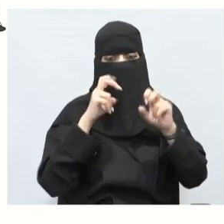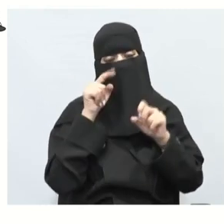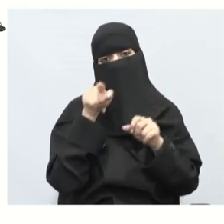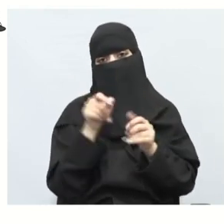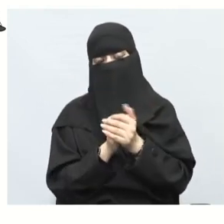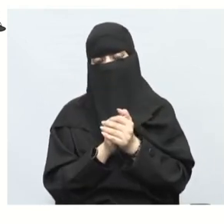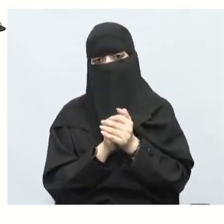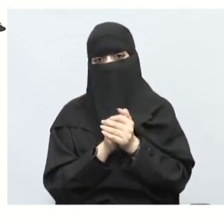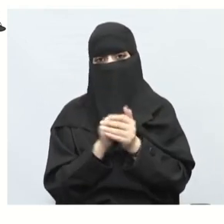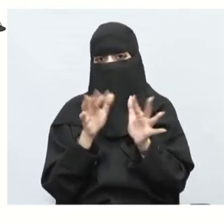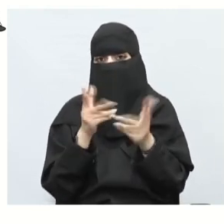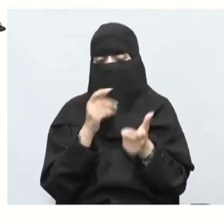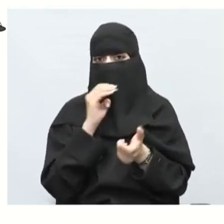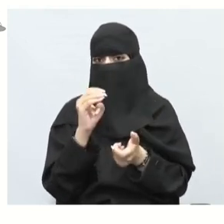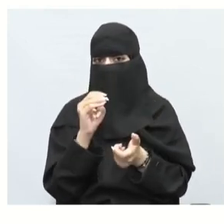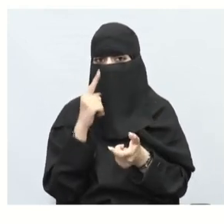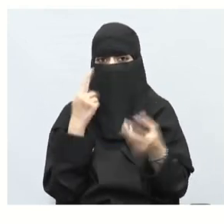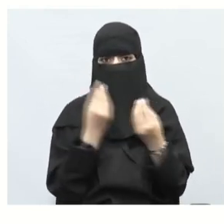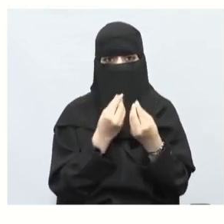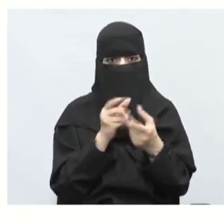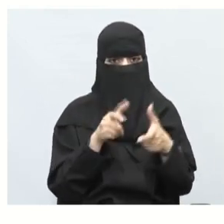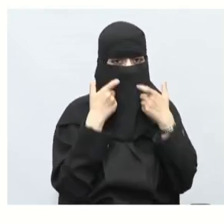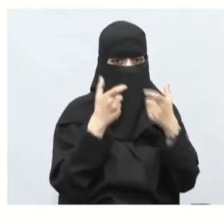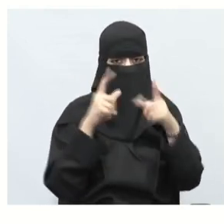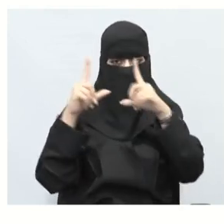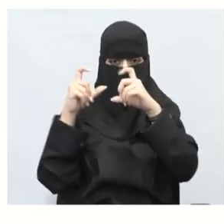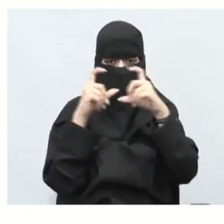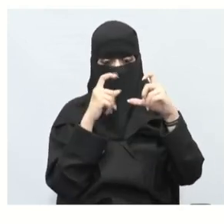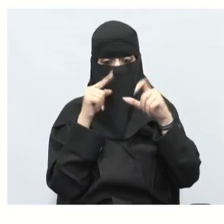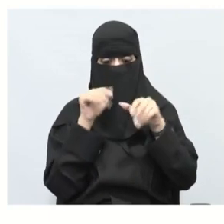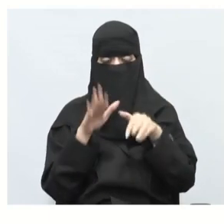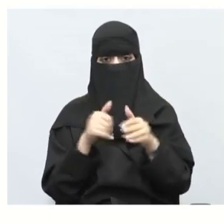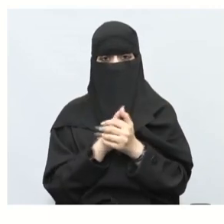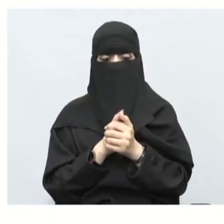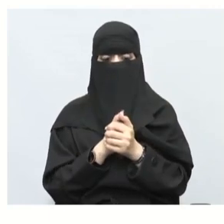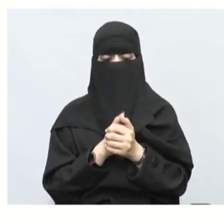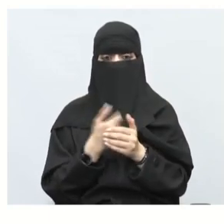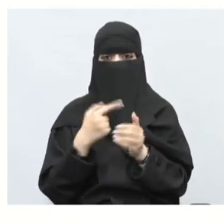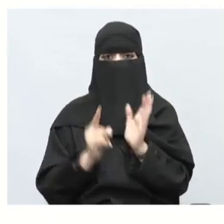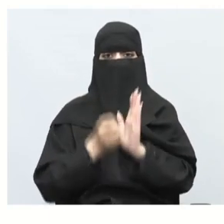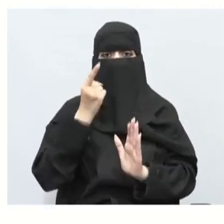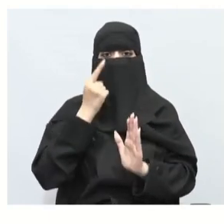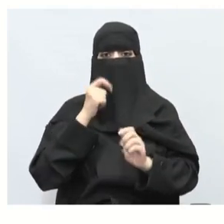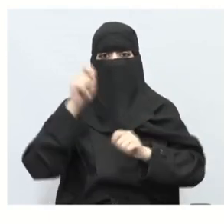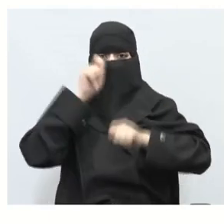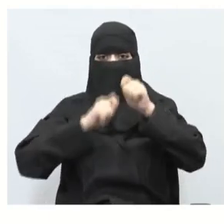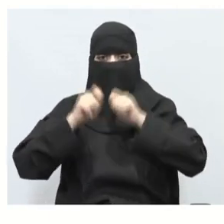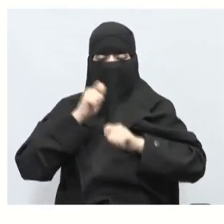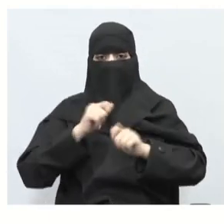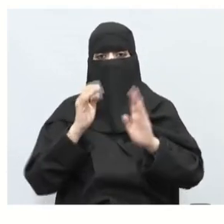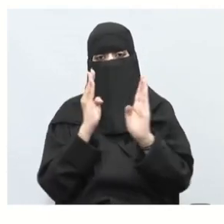طيب كيف نحلها؟ يلا تعالوا من بعض نحلها بالصورة الحل ماذا؟ أكسية تعالوا نشوف الآن